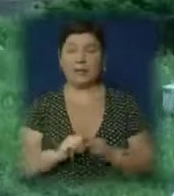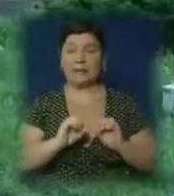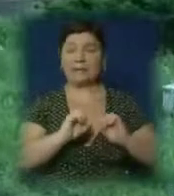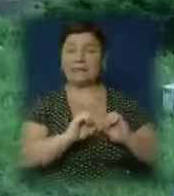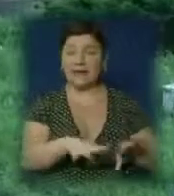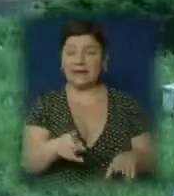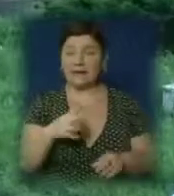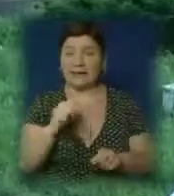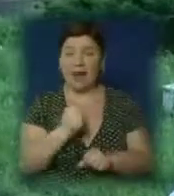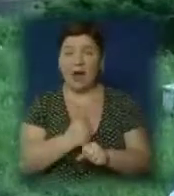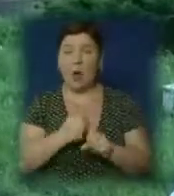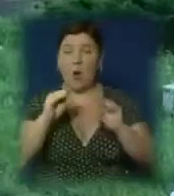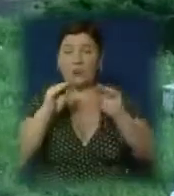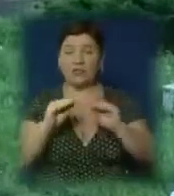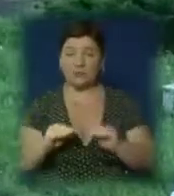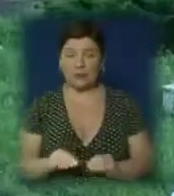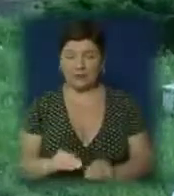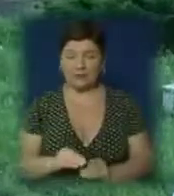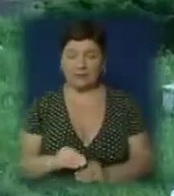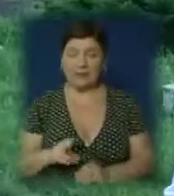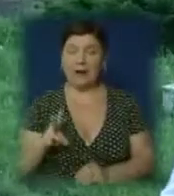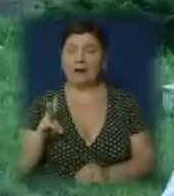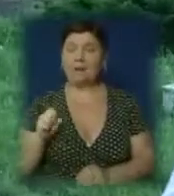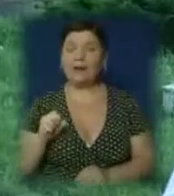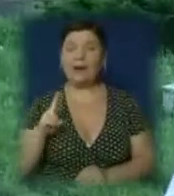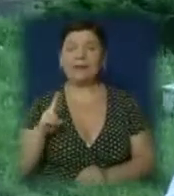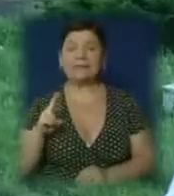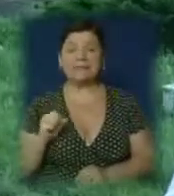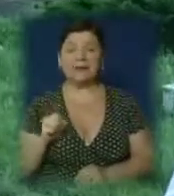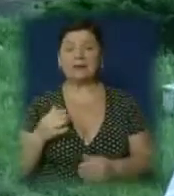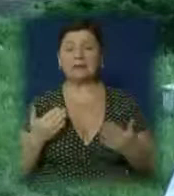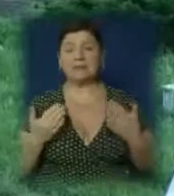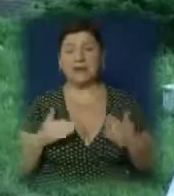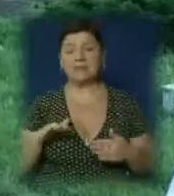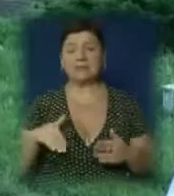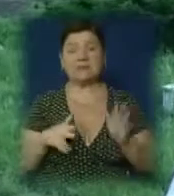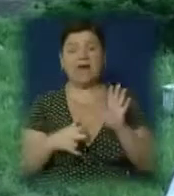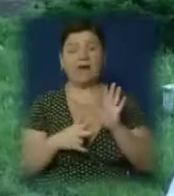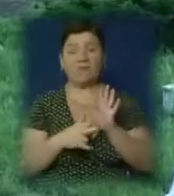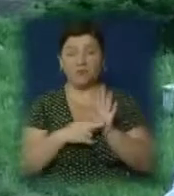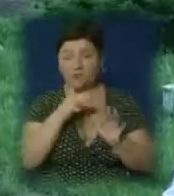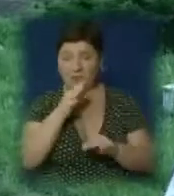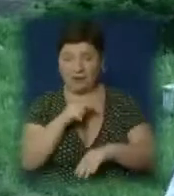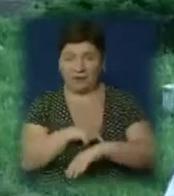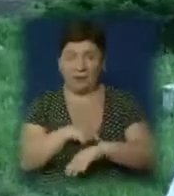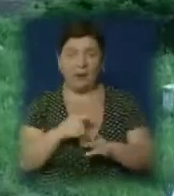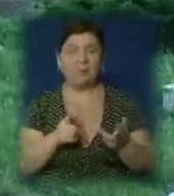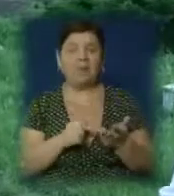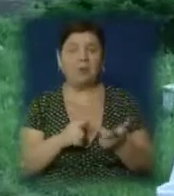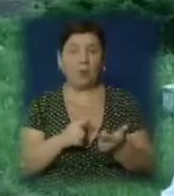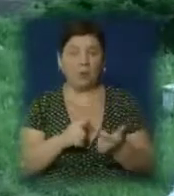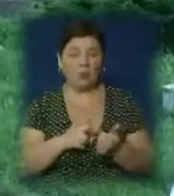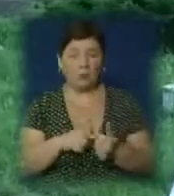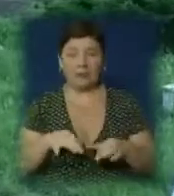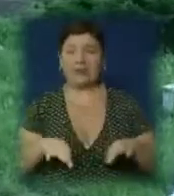для опрацювання. На це зараз, після восьмої години, підрахунок голосів,